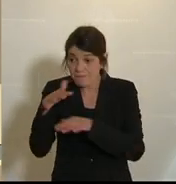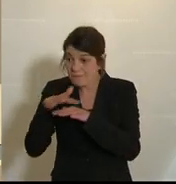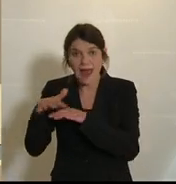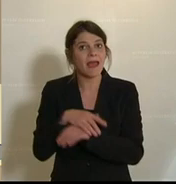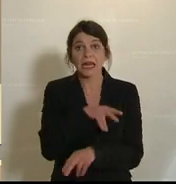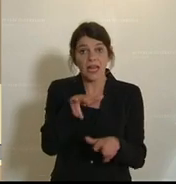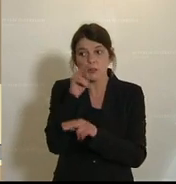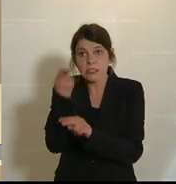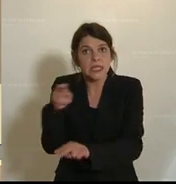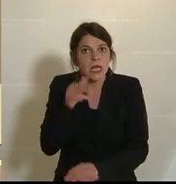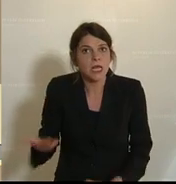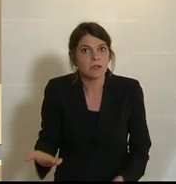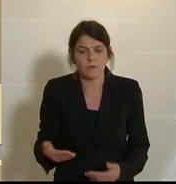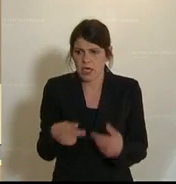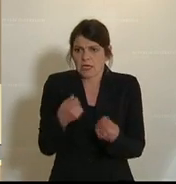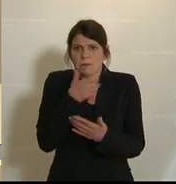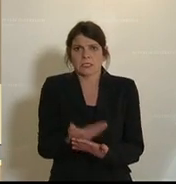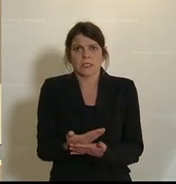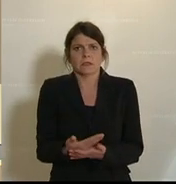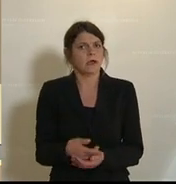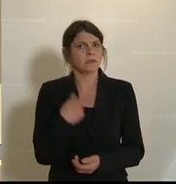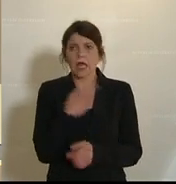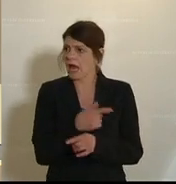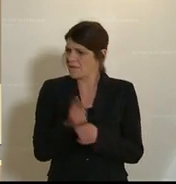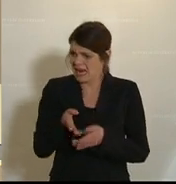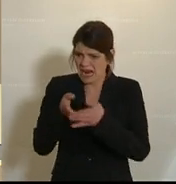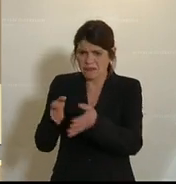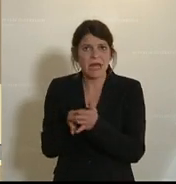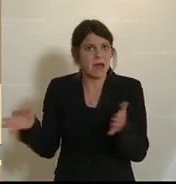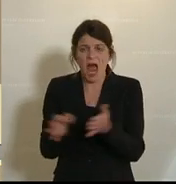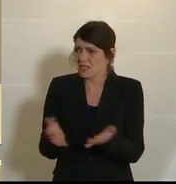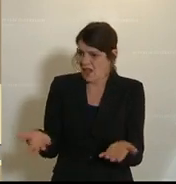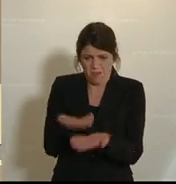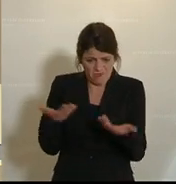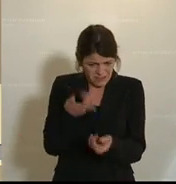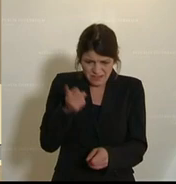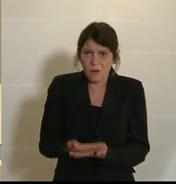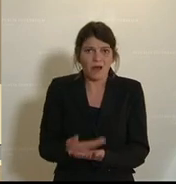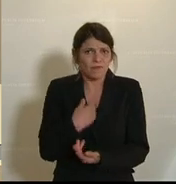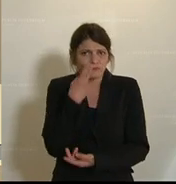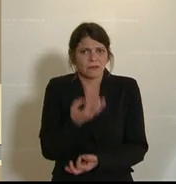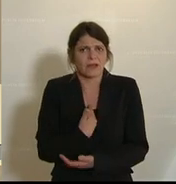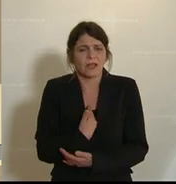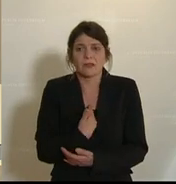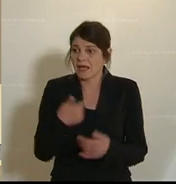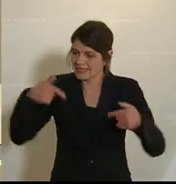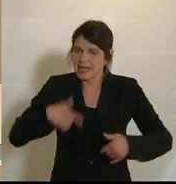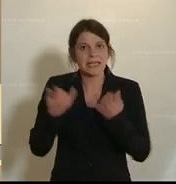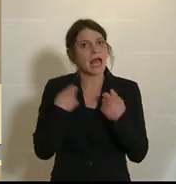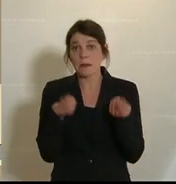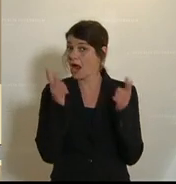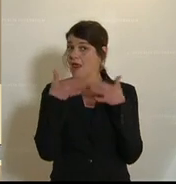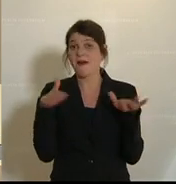unsichtbar ist. Weil anders kann man sie die immer noch vor koraksten Hilfsmaßnahmen einfach nicht erklären. Es wird heuer keine